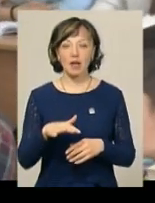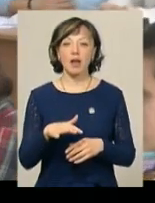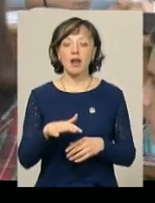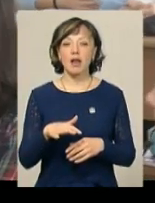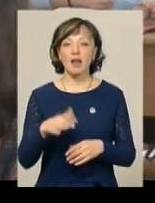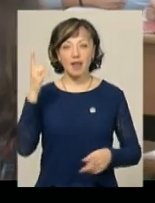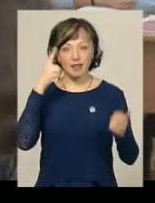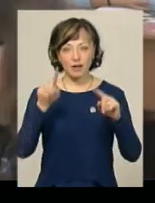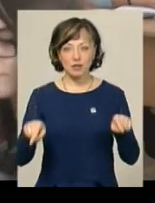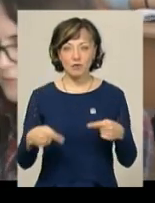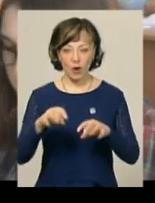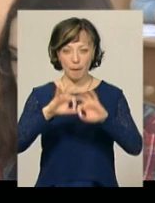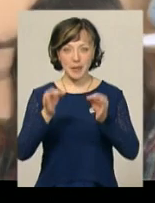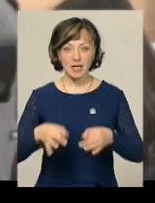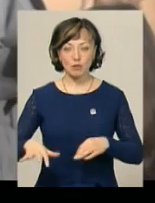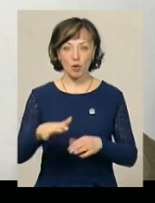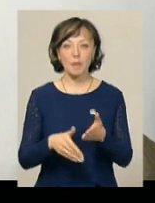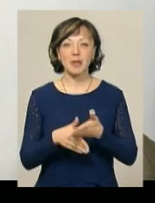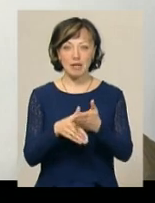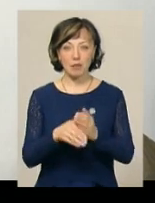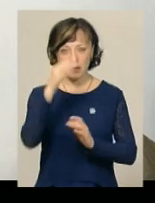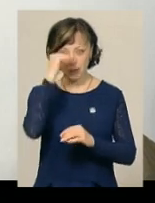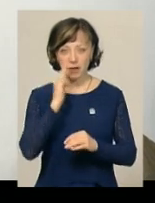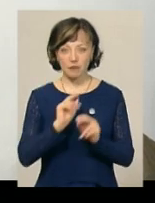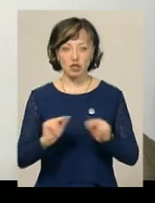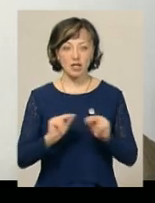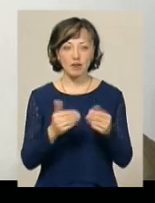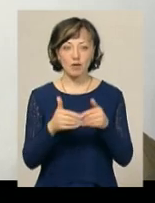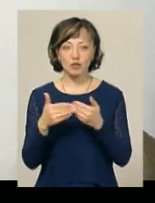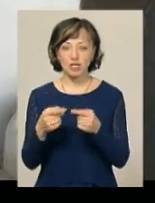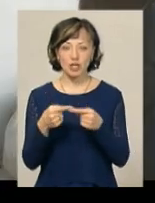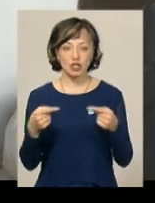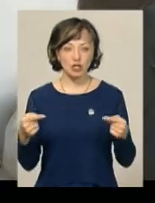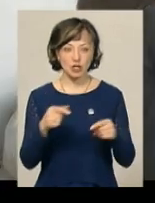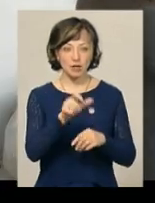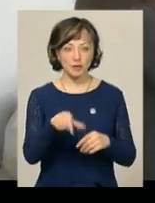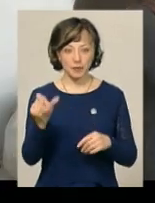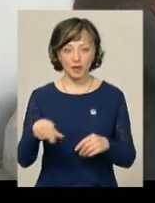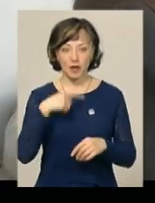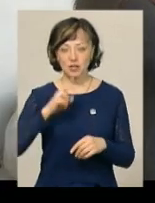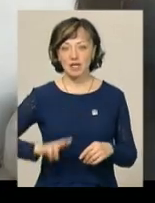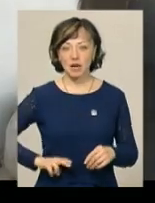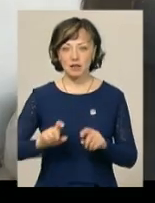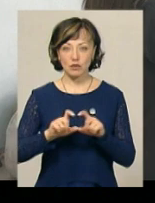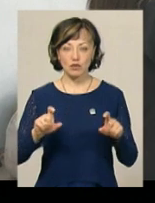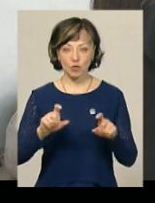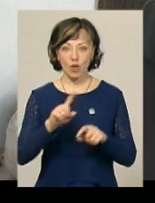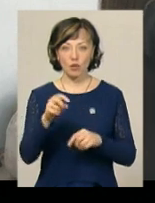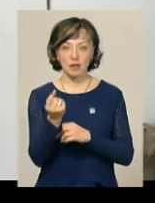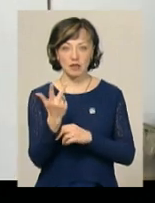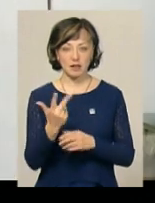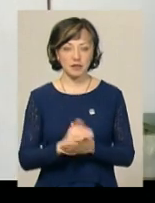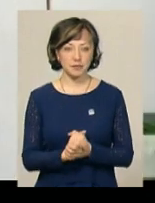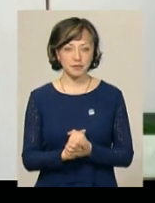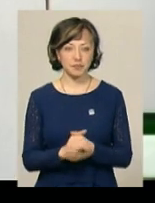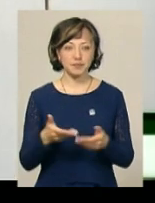Ідею створення креативного простору підтримали батьки школярів, вчителі, випускники та інші містяни, каже директор 13-ї школи Ніна Хулуб.